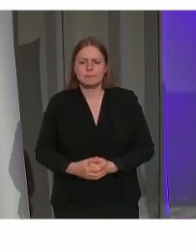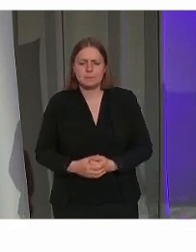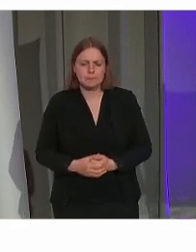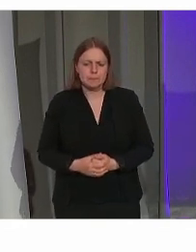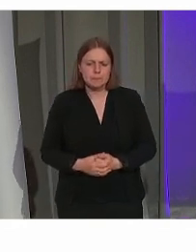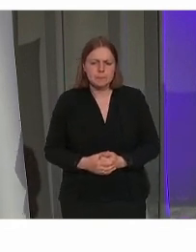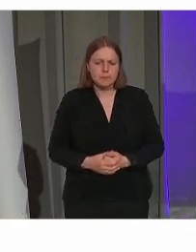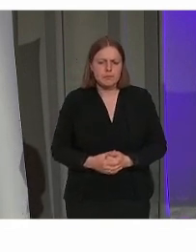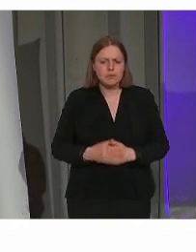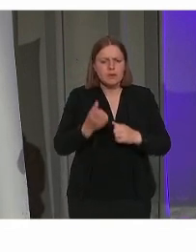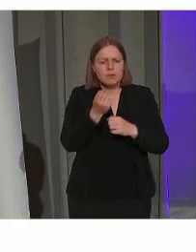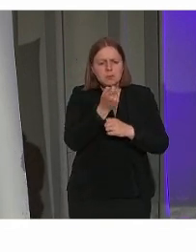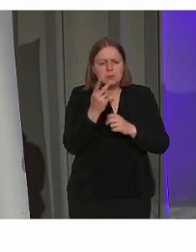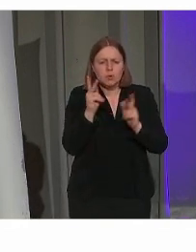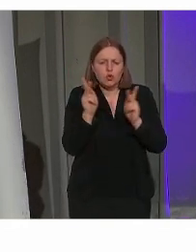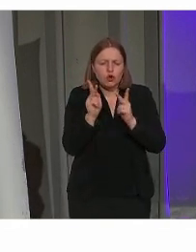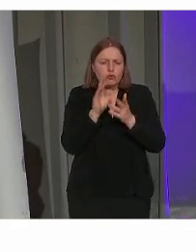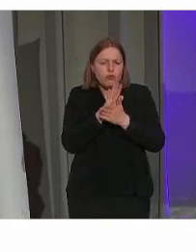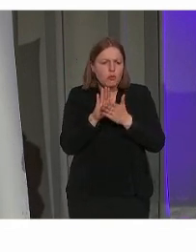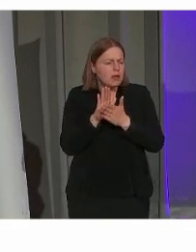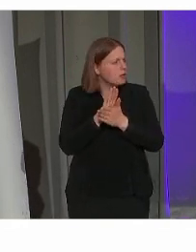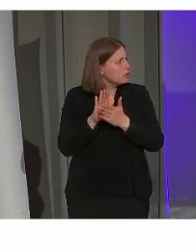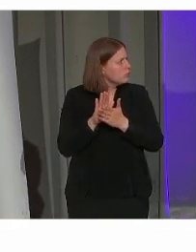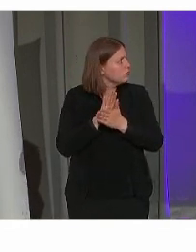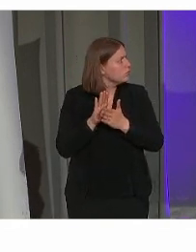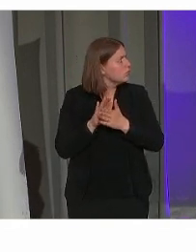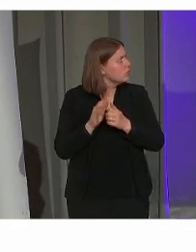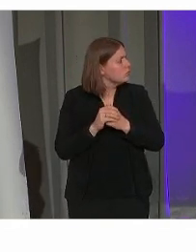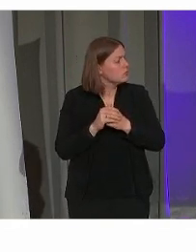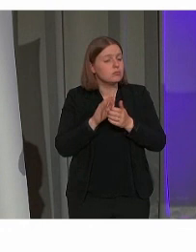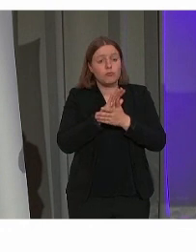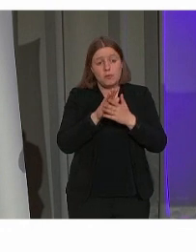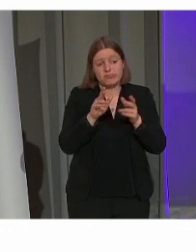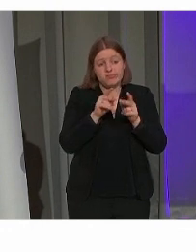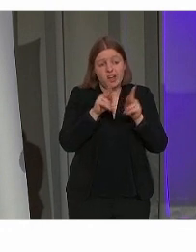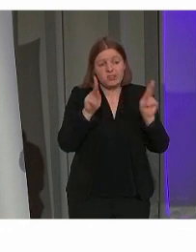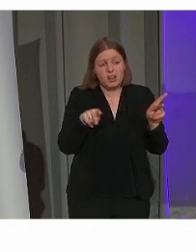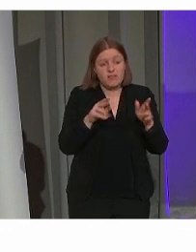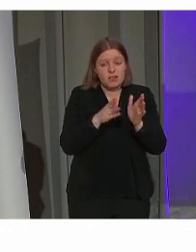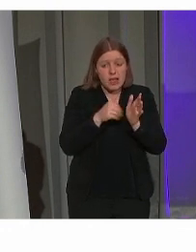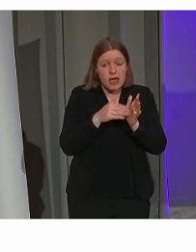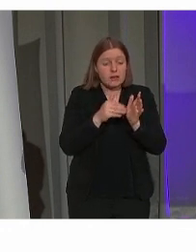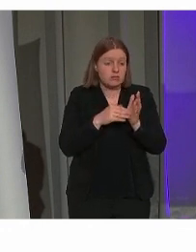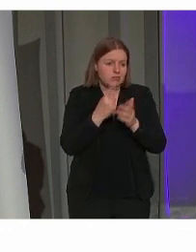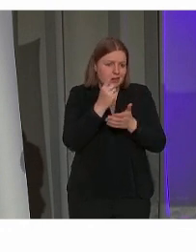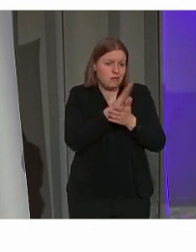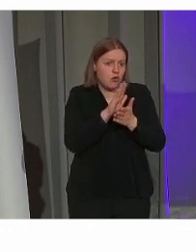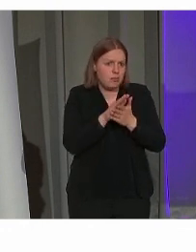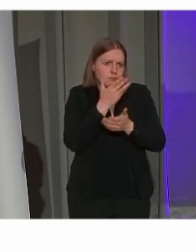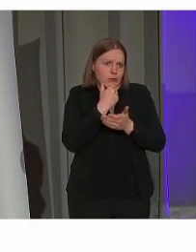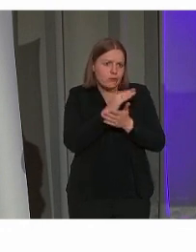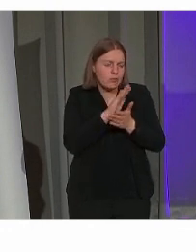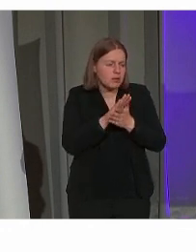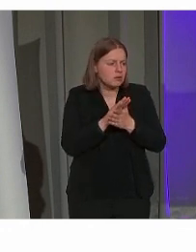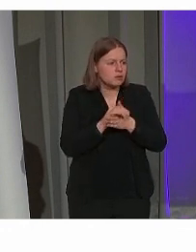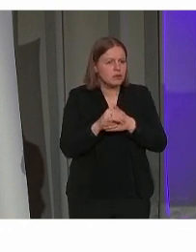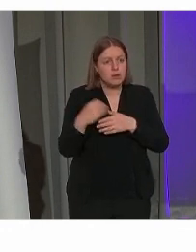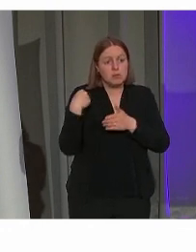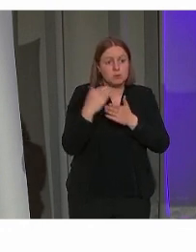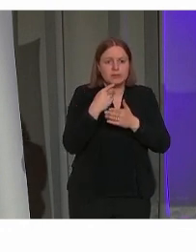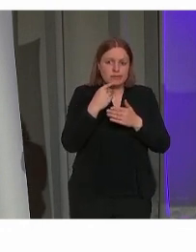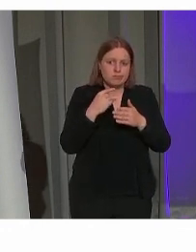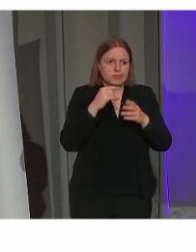Ik heb er enkele korte voorbeelden mee tussen gezet. Het kasteel van Laarne is wel zo'n voorbeeld. Ik zei het juist, de